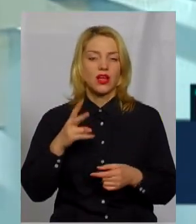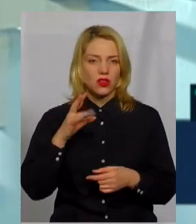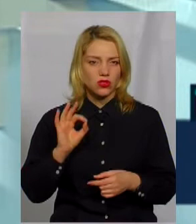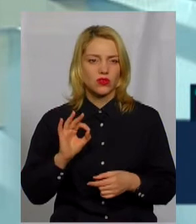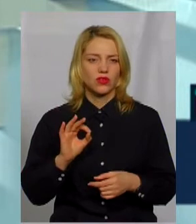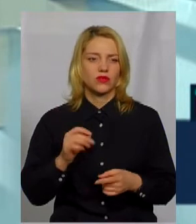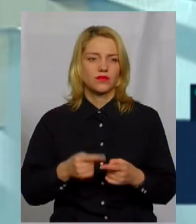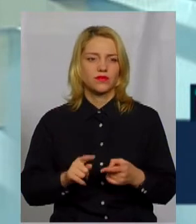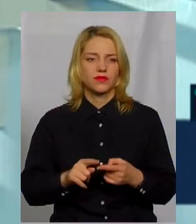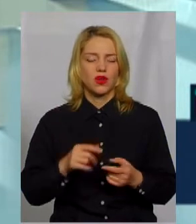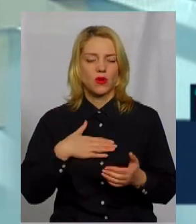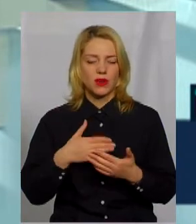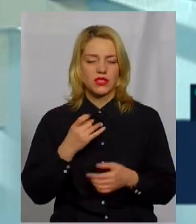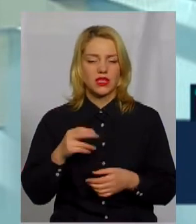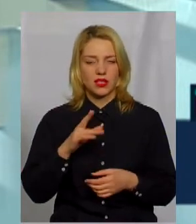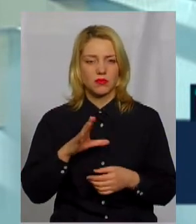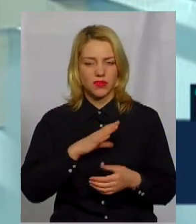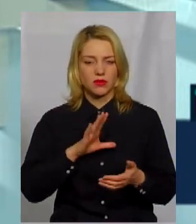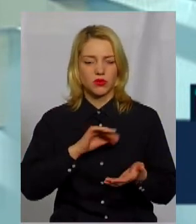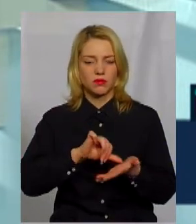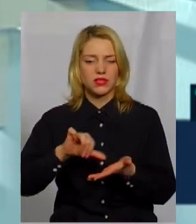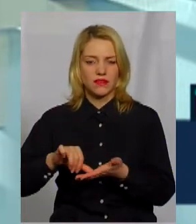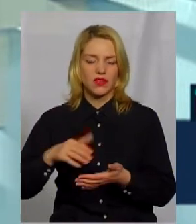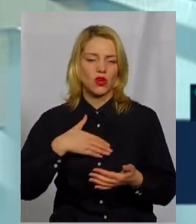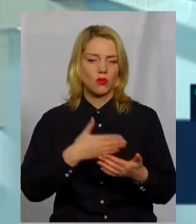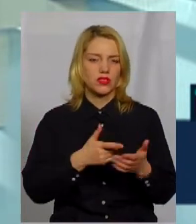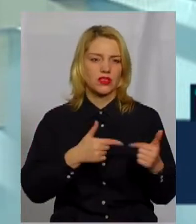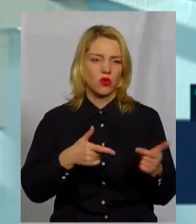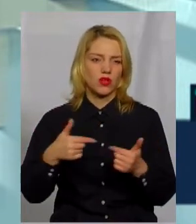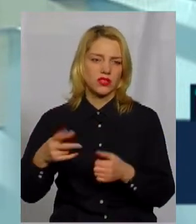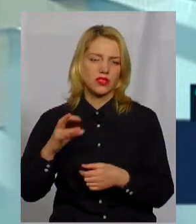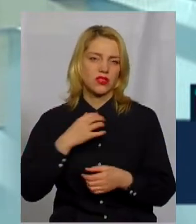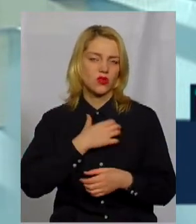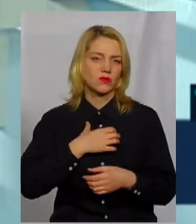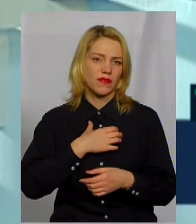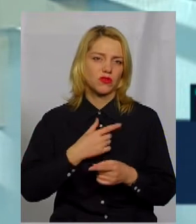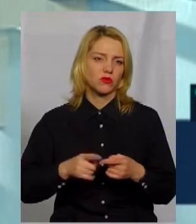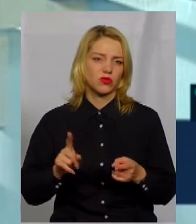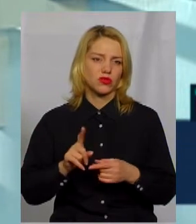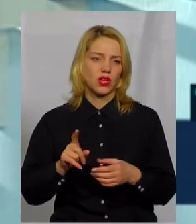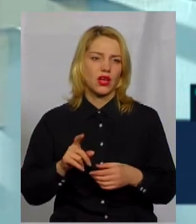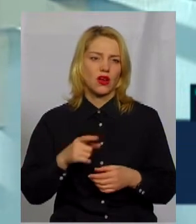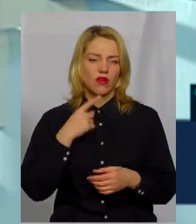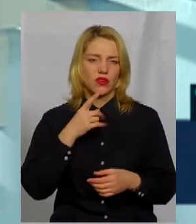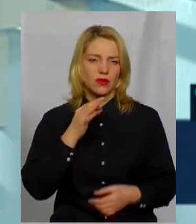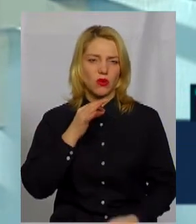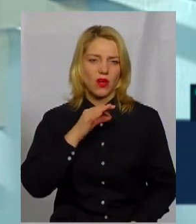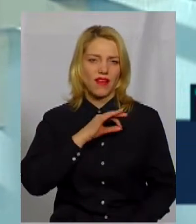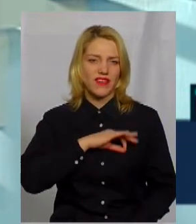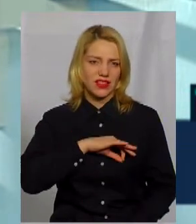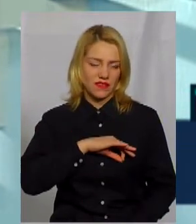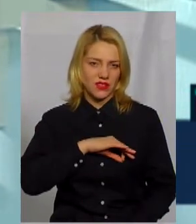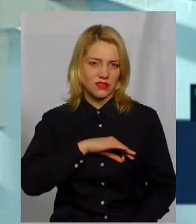в принципі, в громадських радах мають бути представники громадських організацій, але справа в тому, що дуже важливо, знову ж таки, коли ми говоримо про ефективність.